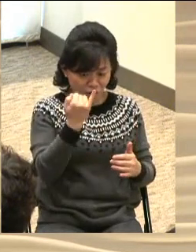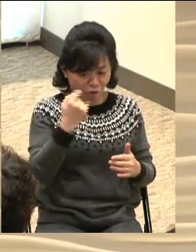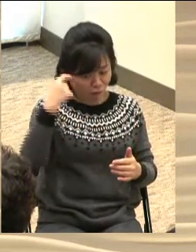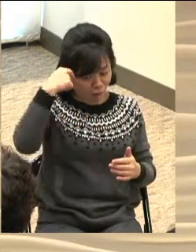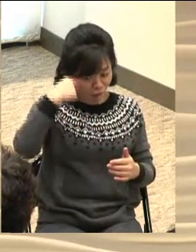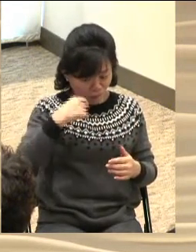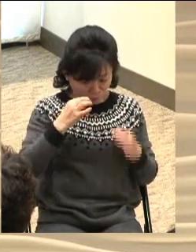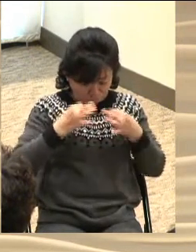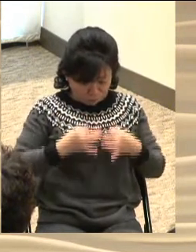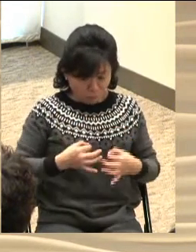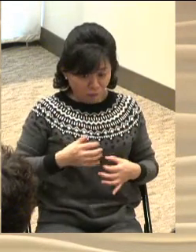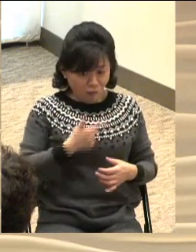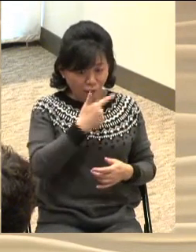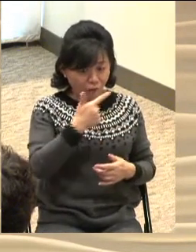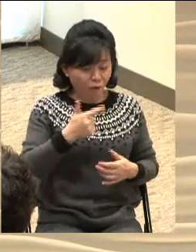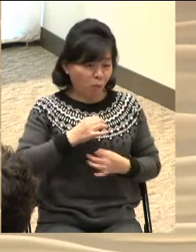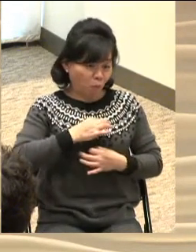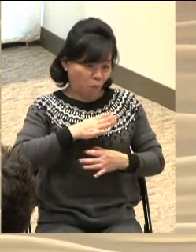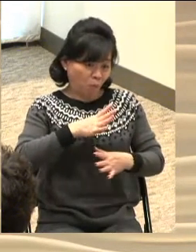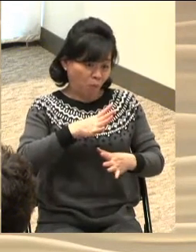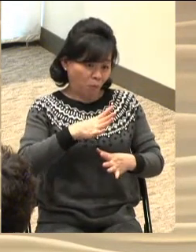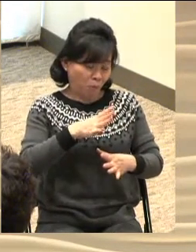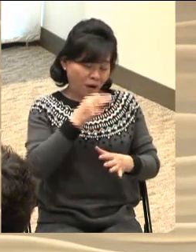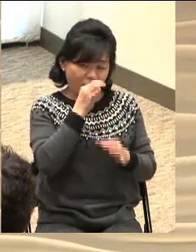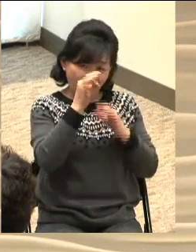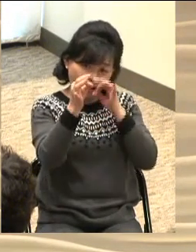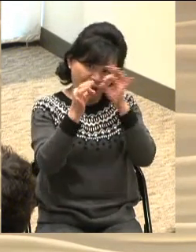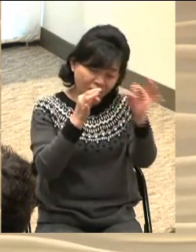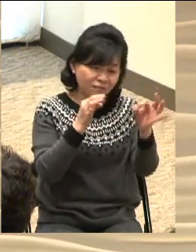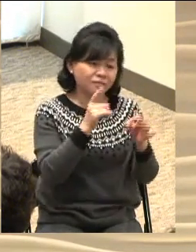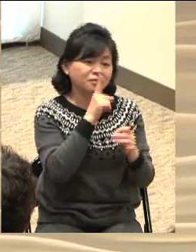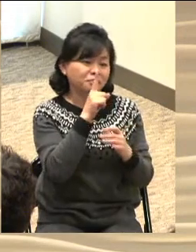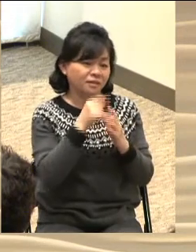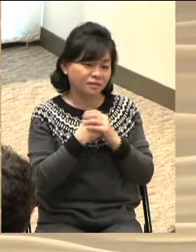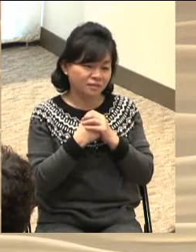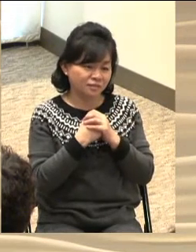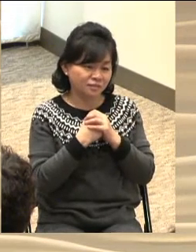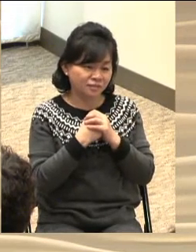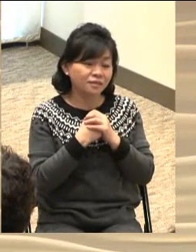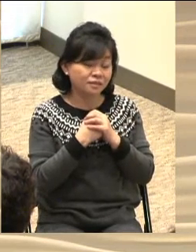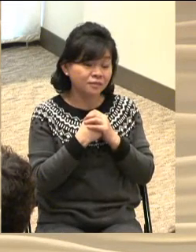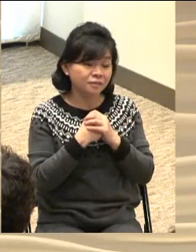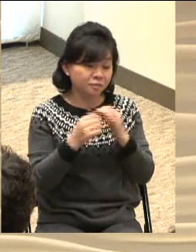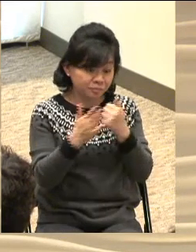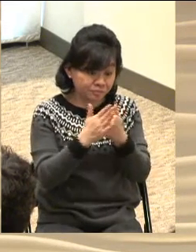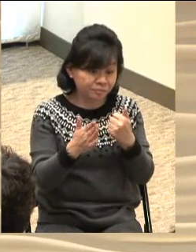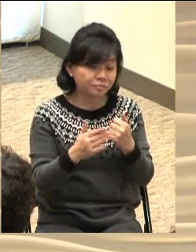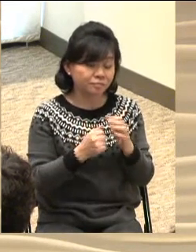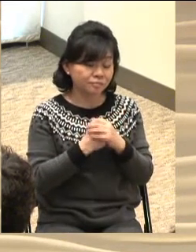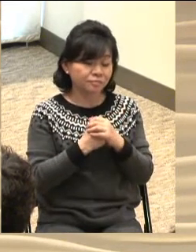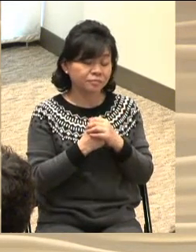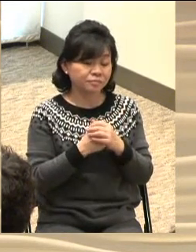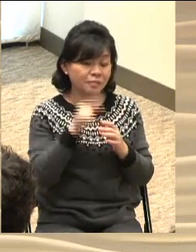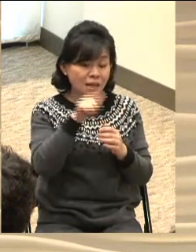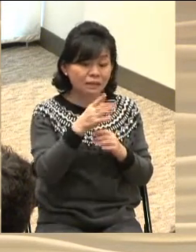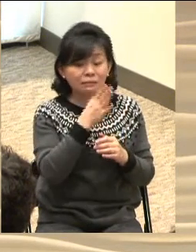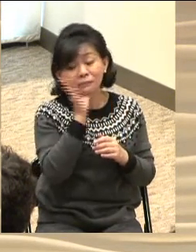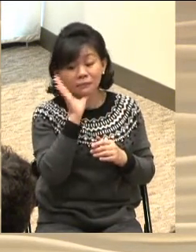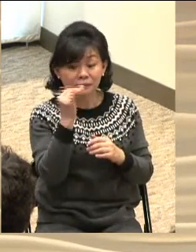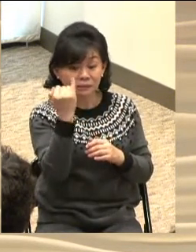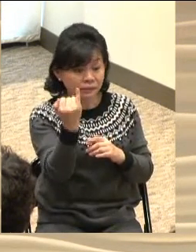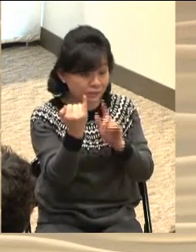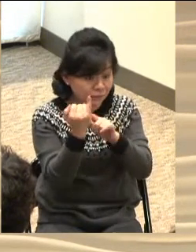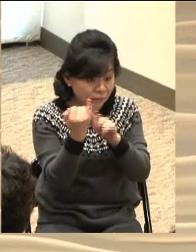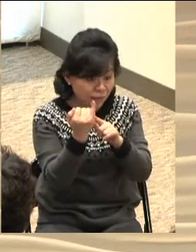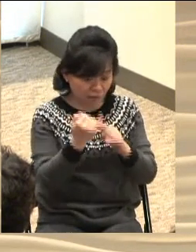느끼며 큰 기쁨으로 소리치고 있는 것입니다 이 엘리사벳의